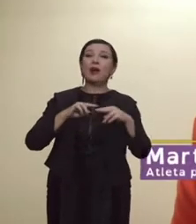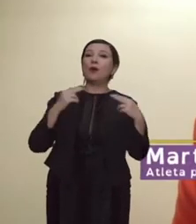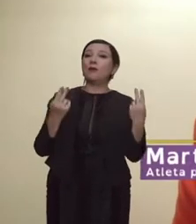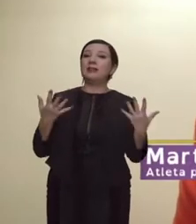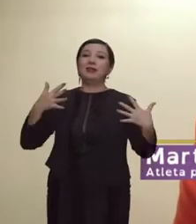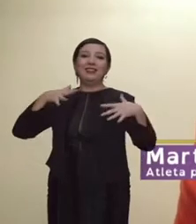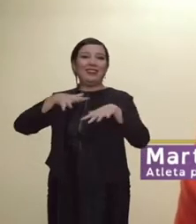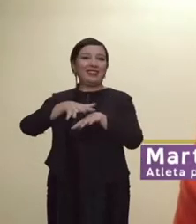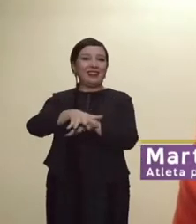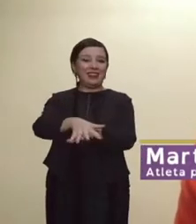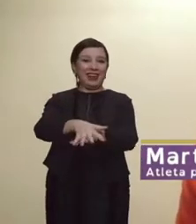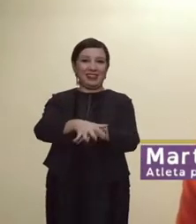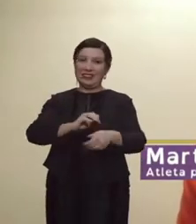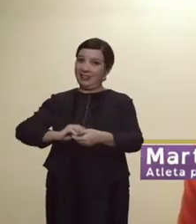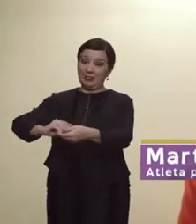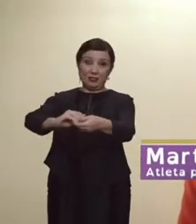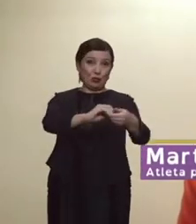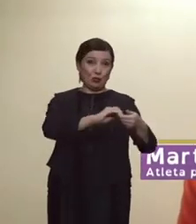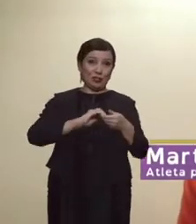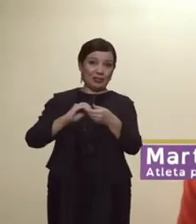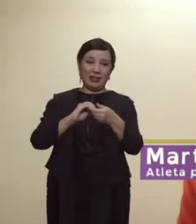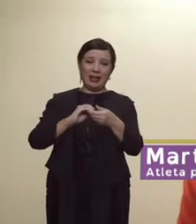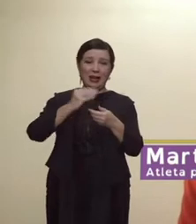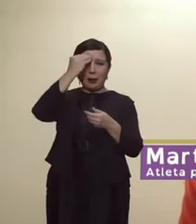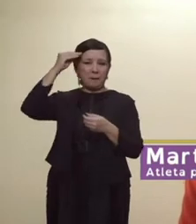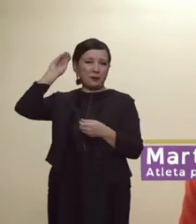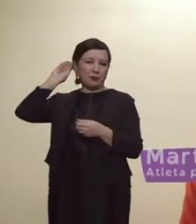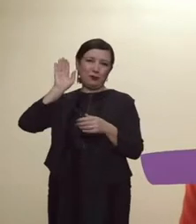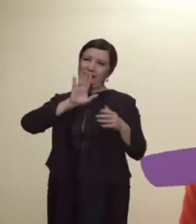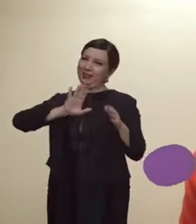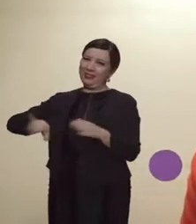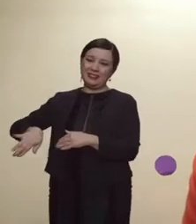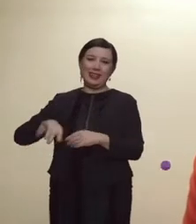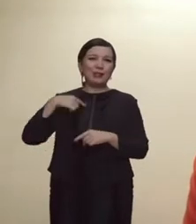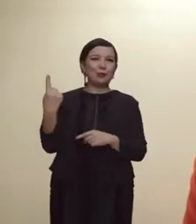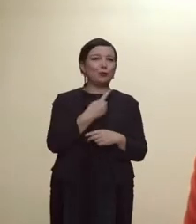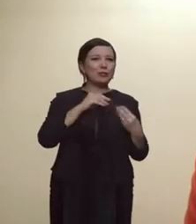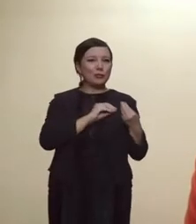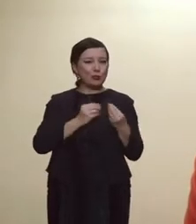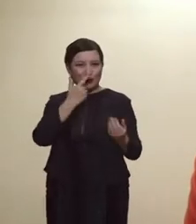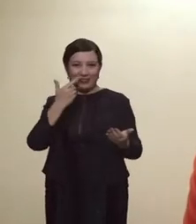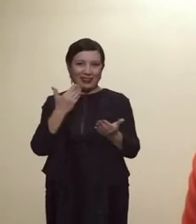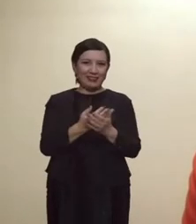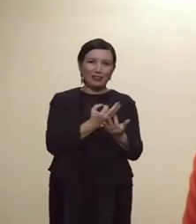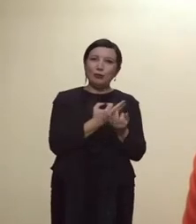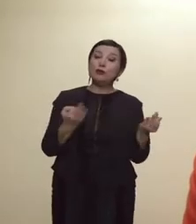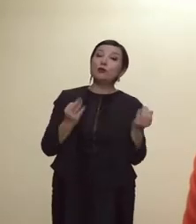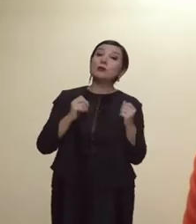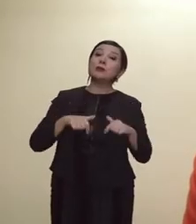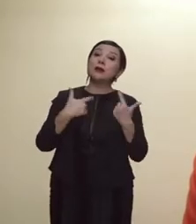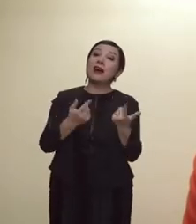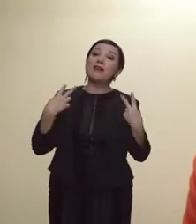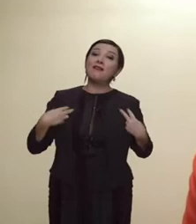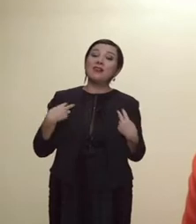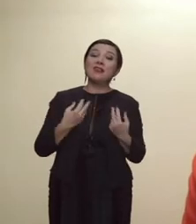integrate nella società senza pregiudizi e con tutti gli strumenti giusti per poter